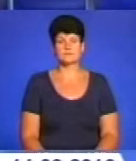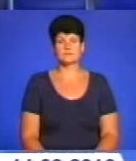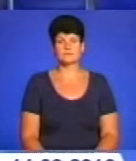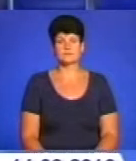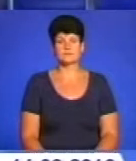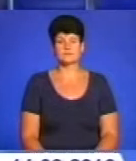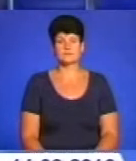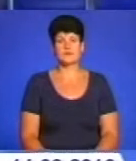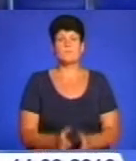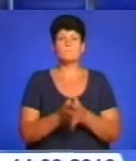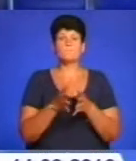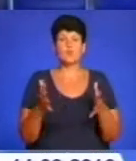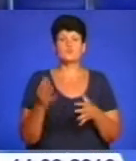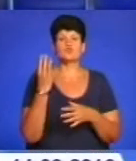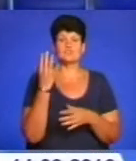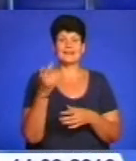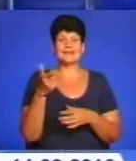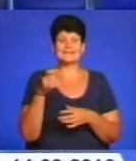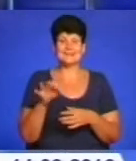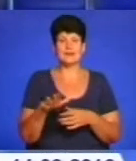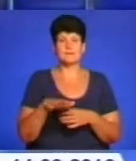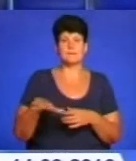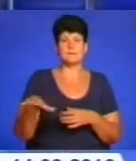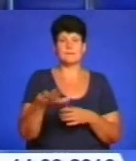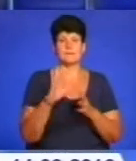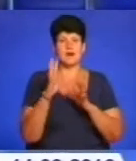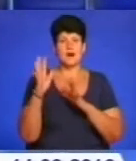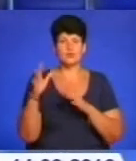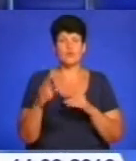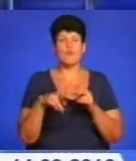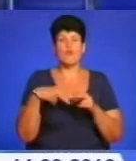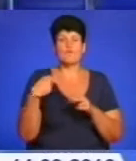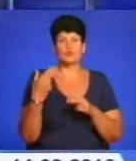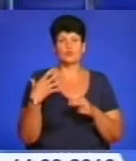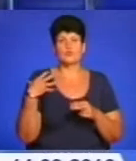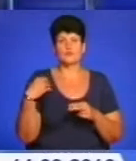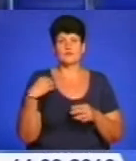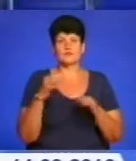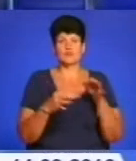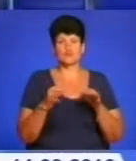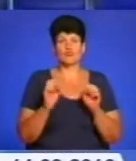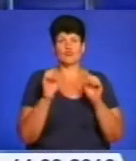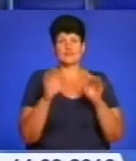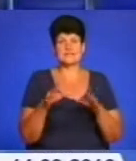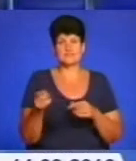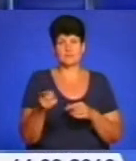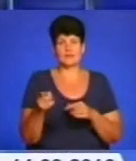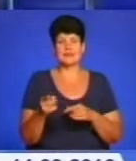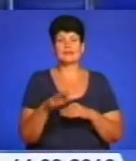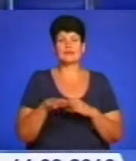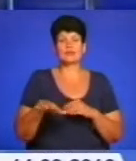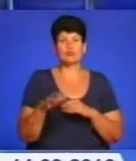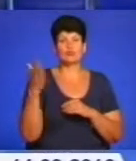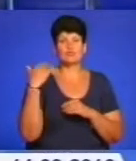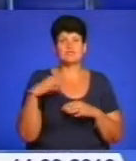Понад чотири гектари парку Загребеля повернув Львівський апеляційний суд у власність Тернополя. Проте територію колишній